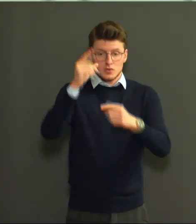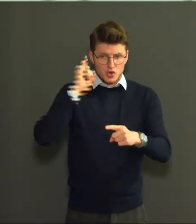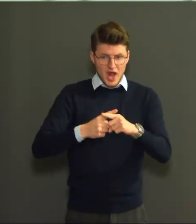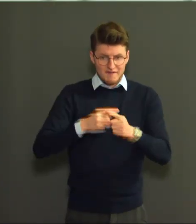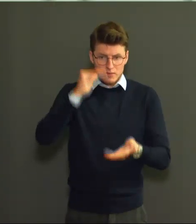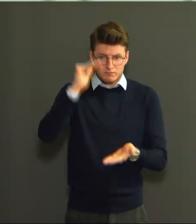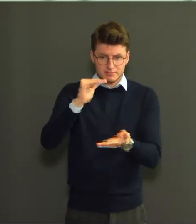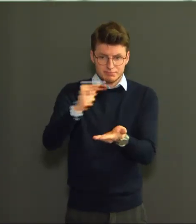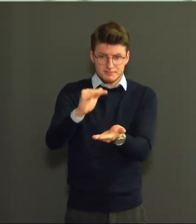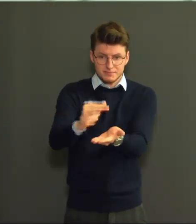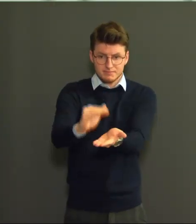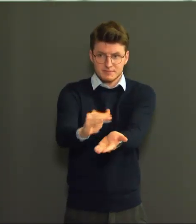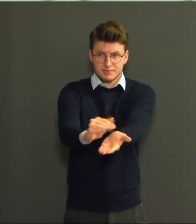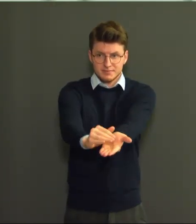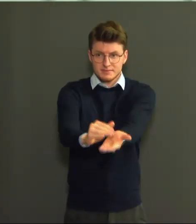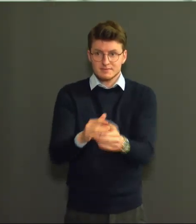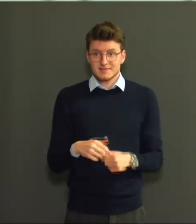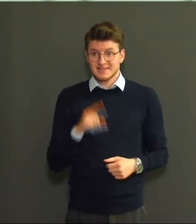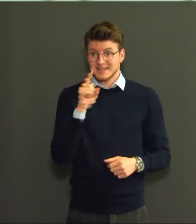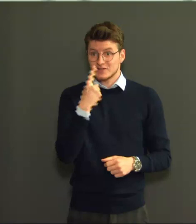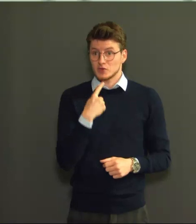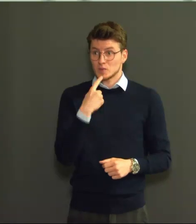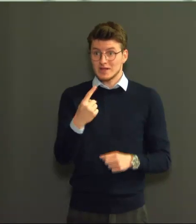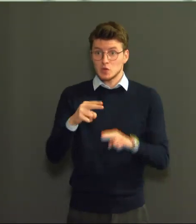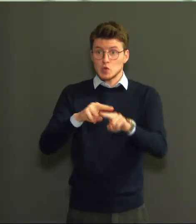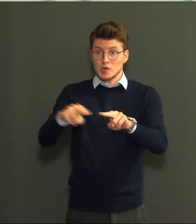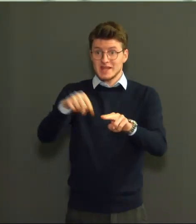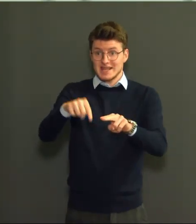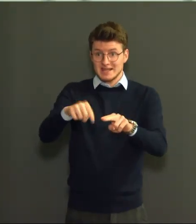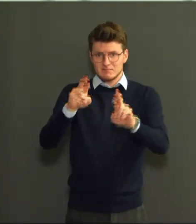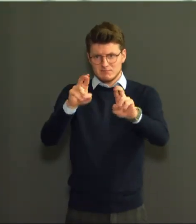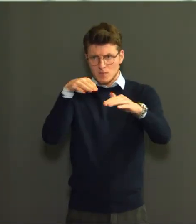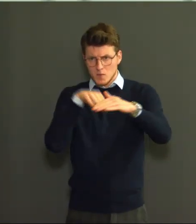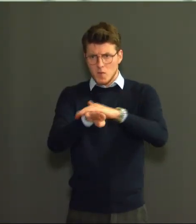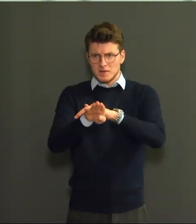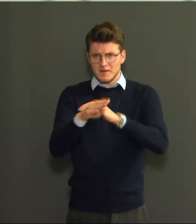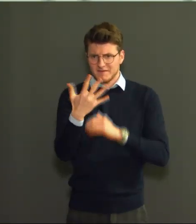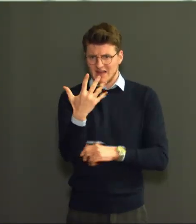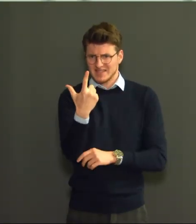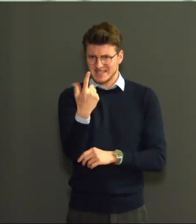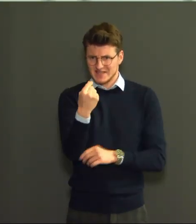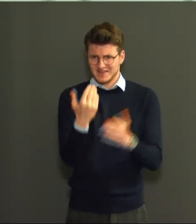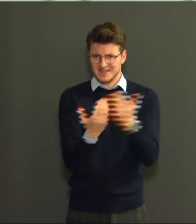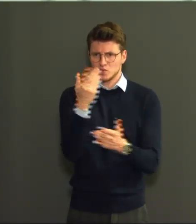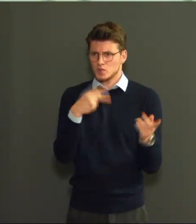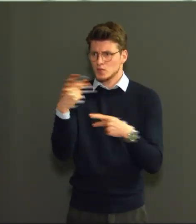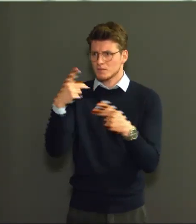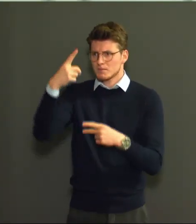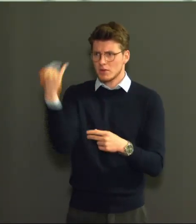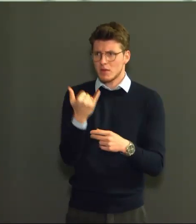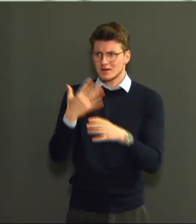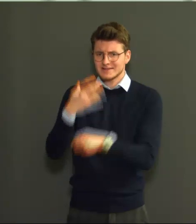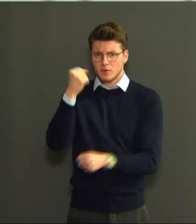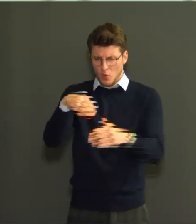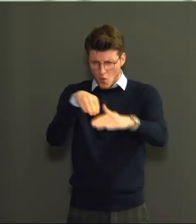gemiddelde van 75 nieuwe opnames per dag kunnen uitkomen. We zien dat de